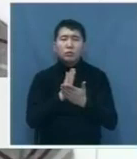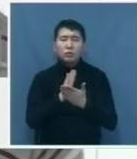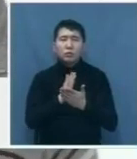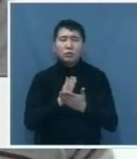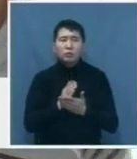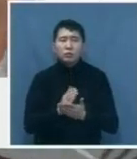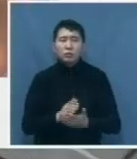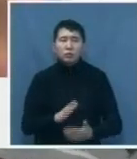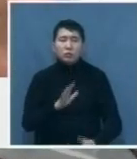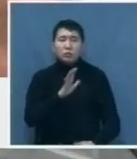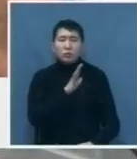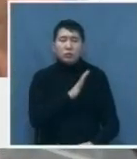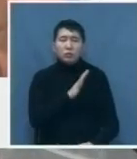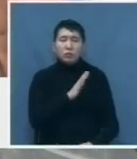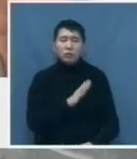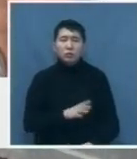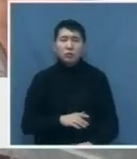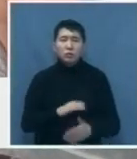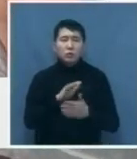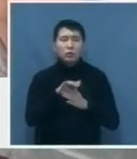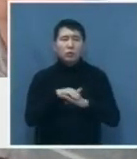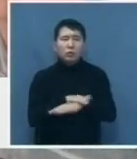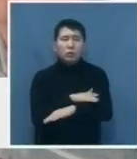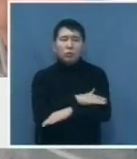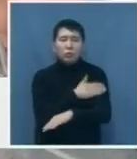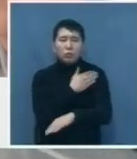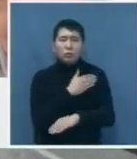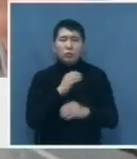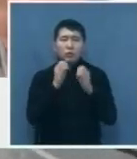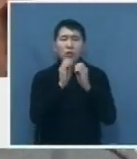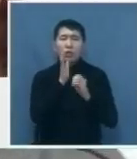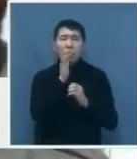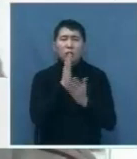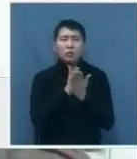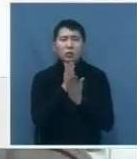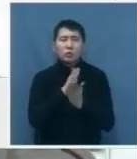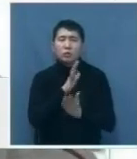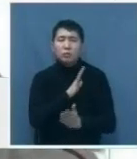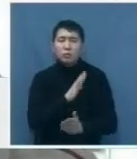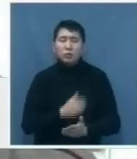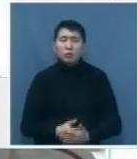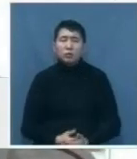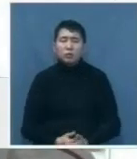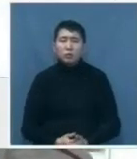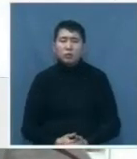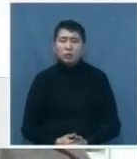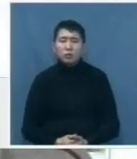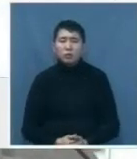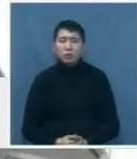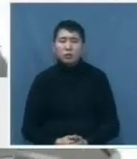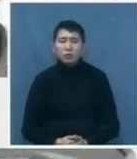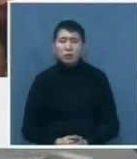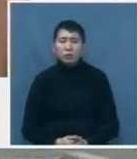очень боролась длительное время. В течение, можно сказать, 10 лет. Данную операцию провел столичный доктор.